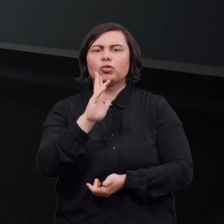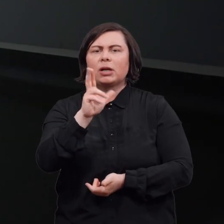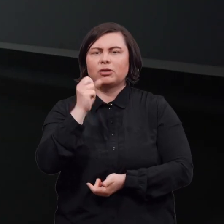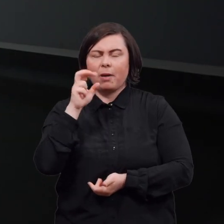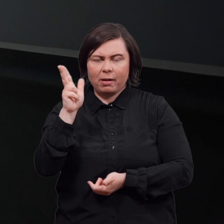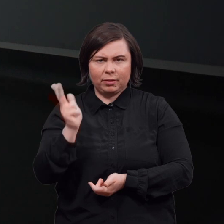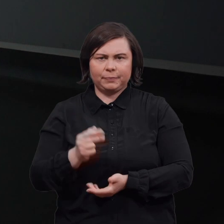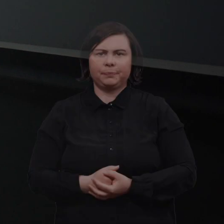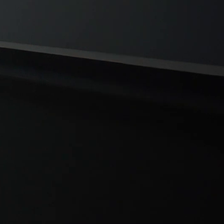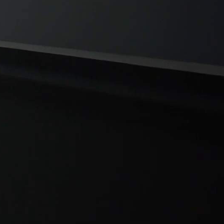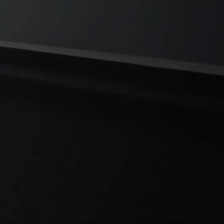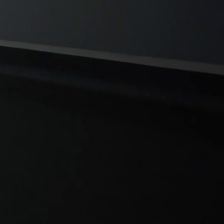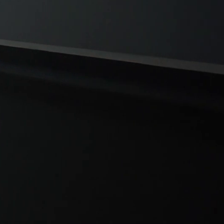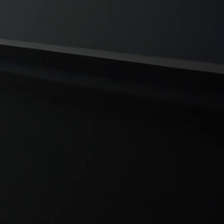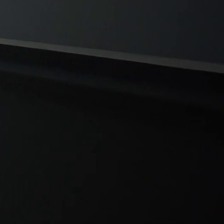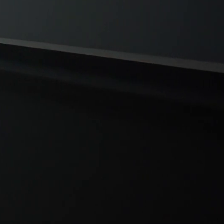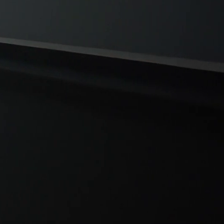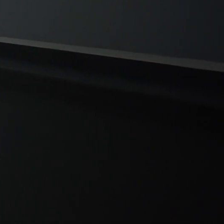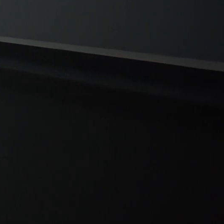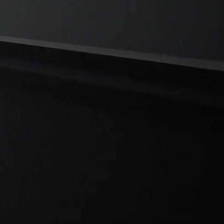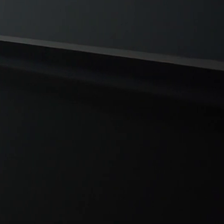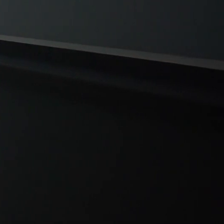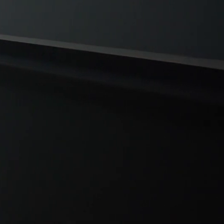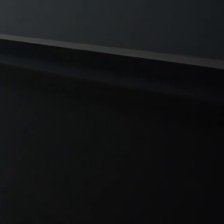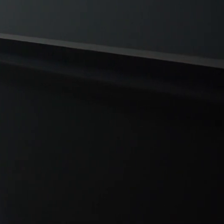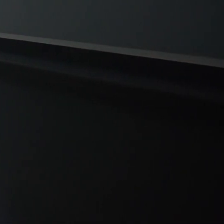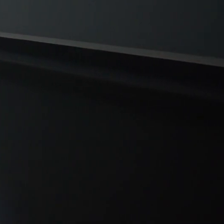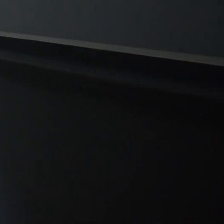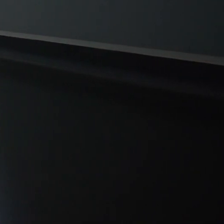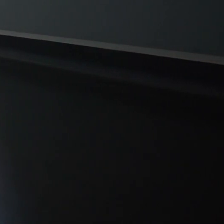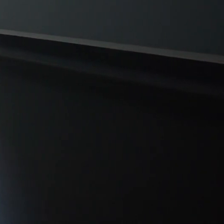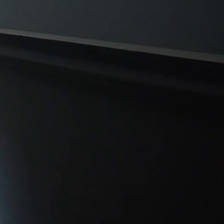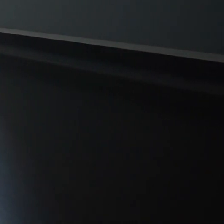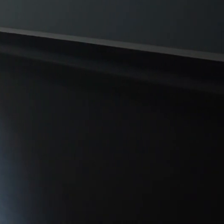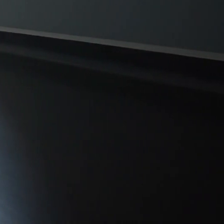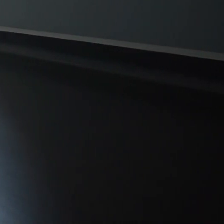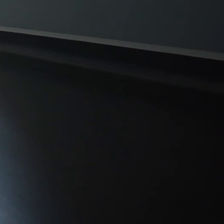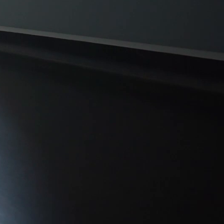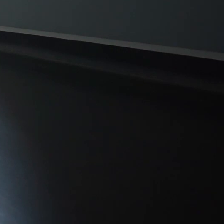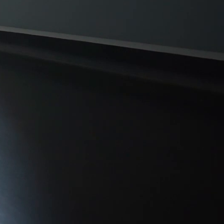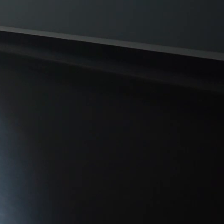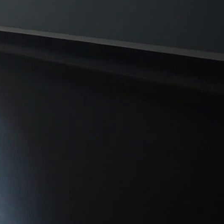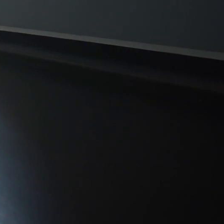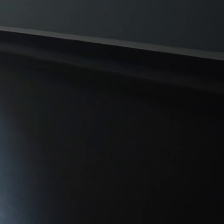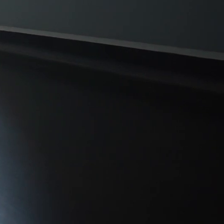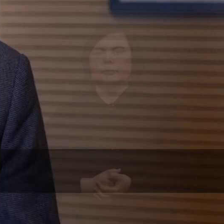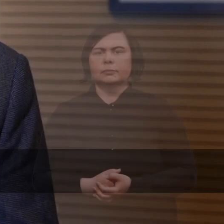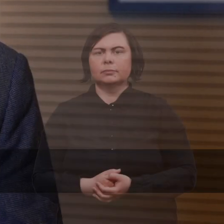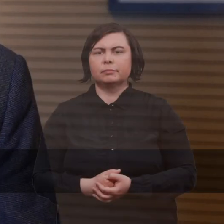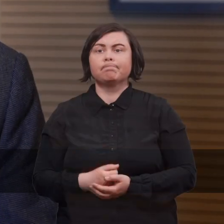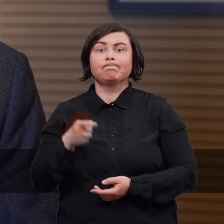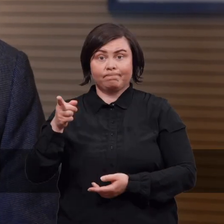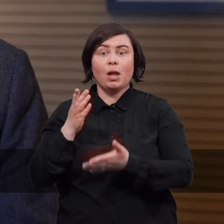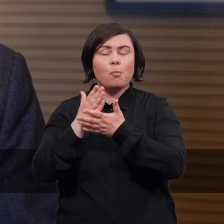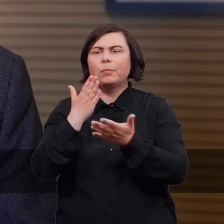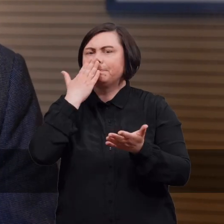ekranie widać pacjenta z kulami stojącego na korytarzu oddziału chirurgii urazowo-ortopedycznej w szpitalu Marciniaka we Wrocławiu. Ta